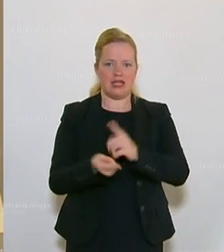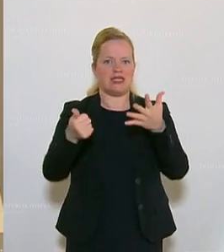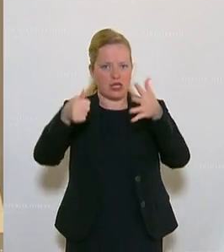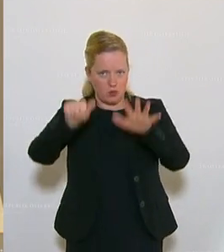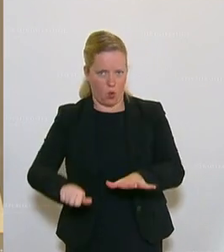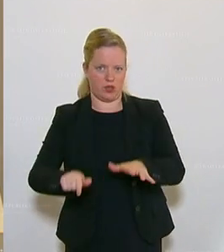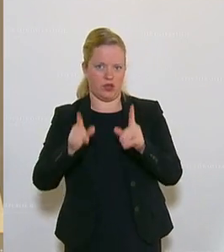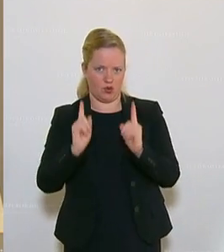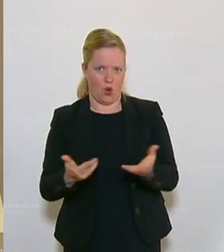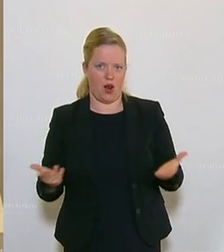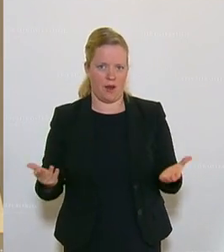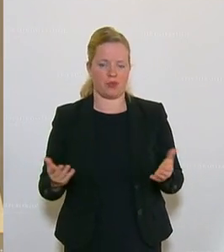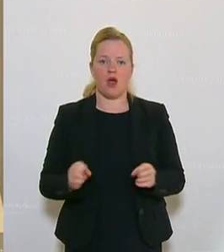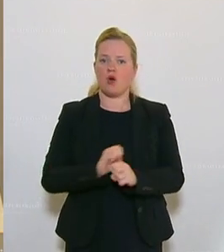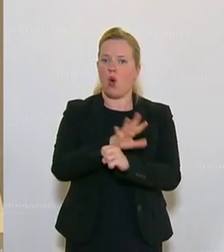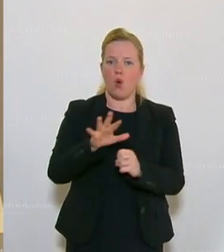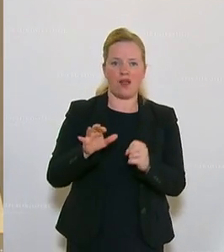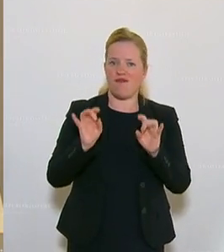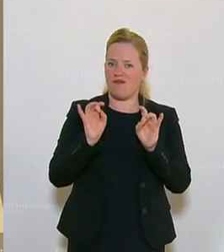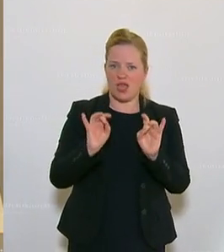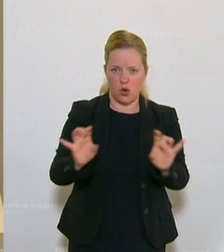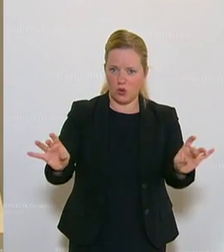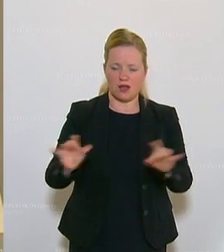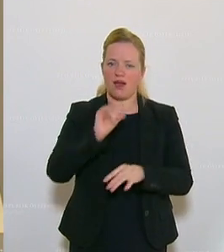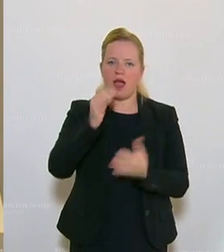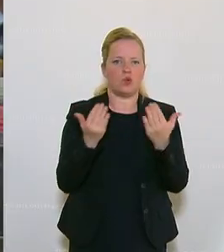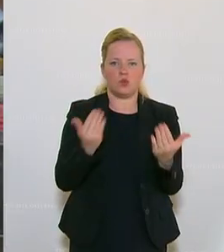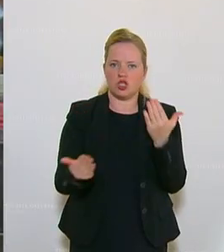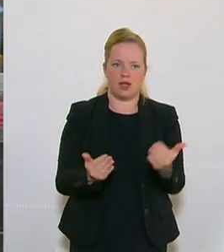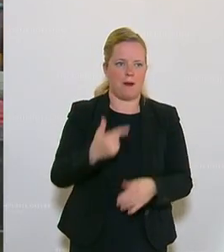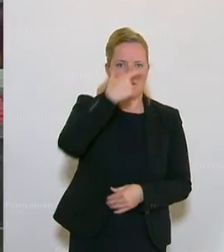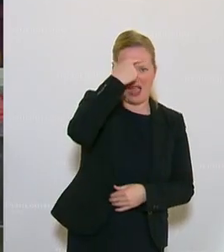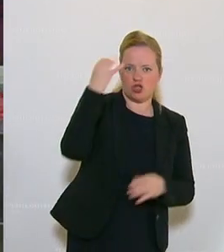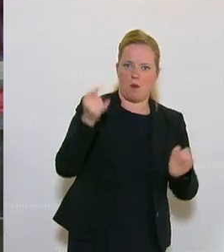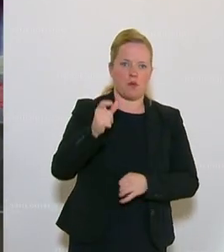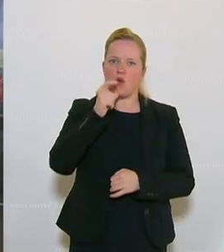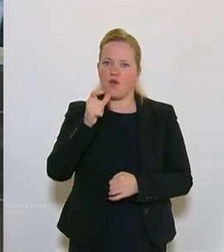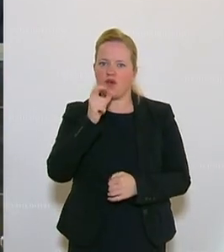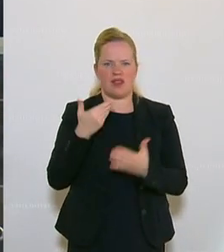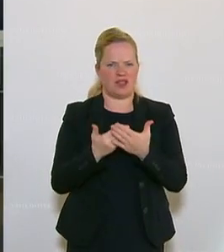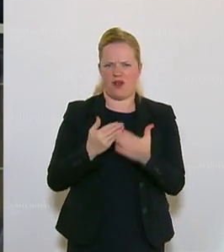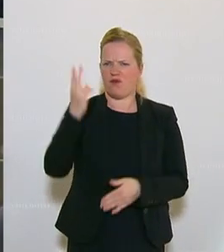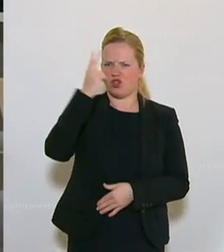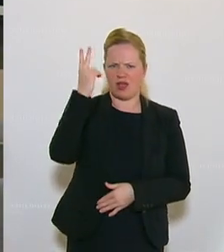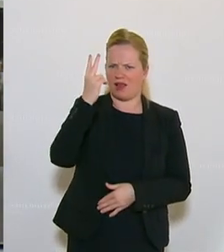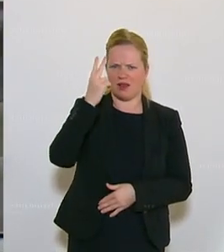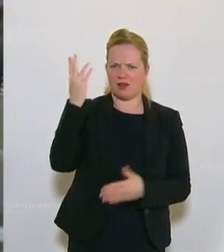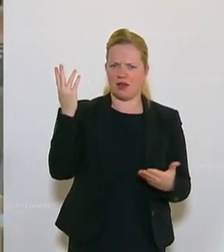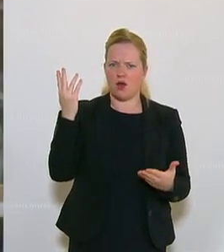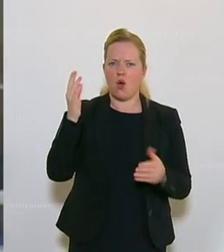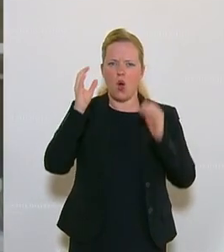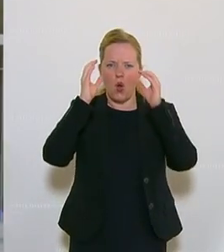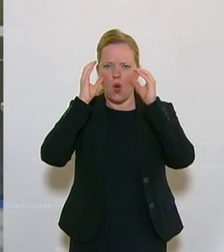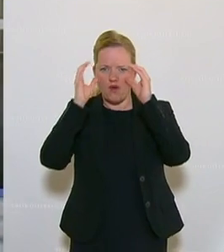Das Coronavirus macht keinen Unterschied zwischen Menschen und Berufen und ich verstehe nicht, warum ÖVP und